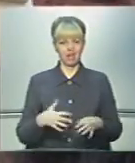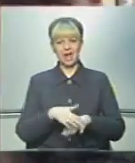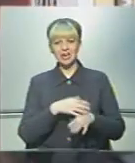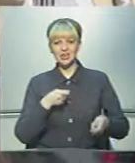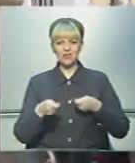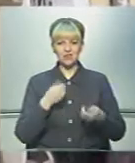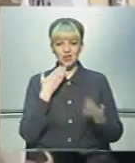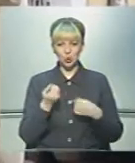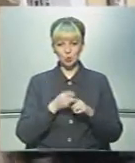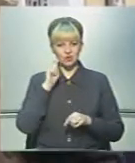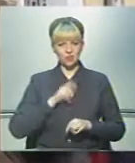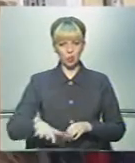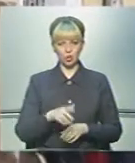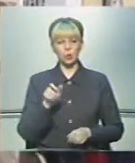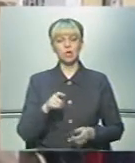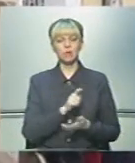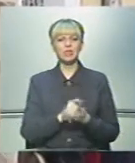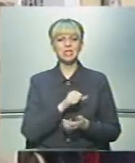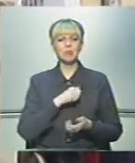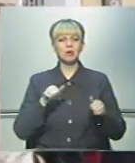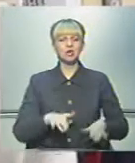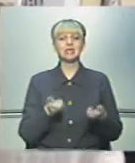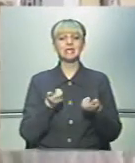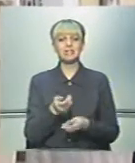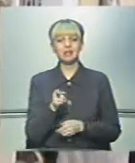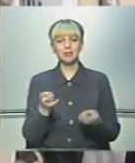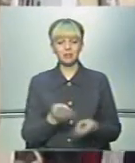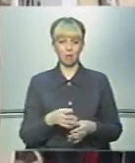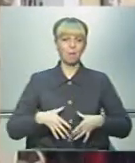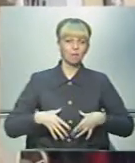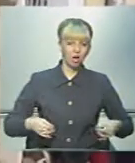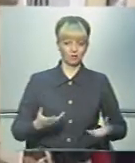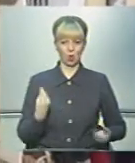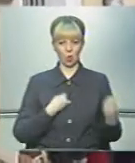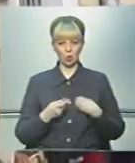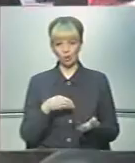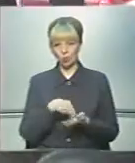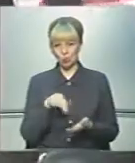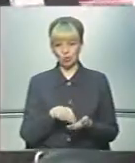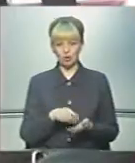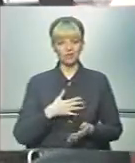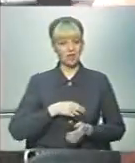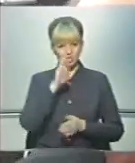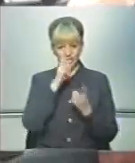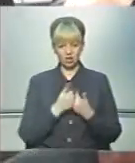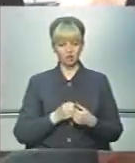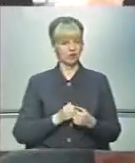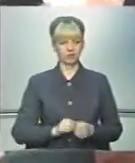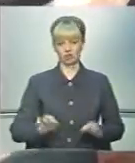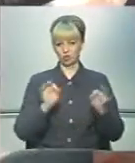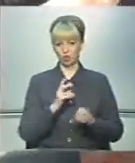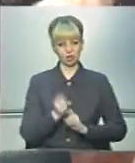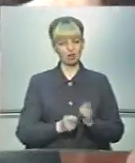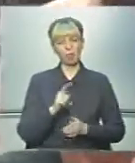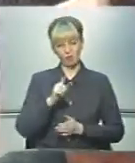відносині в країні. Тобто людина сама має рішати, скільки їй білизни, скільки їй одягу купляти. В нашій країні нічого не зміниться,